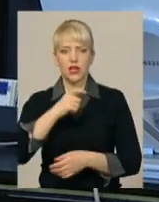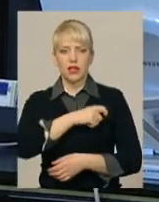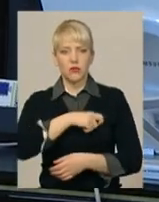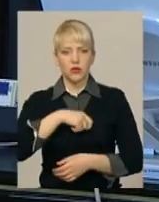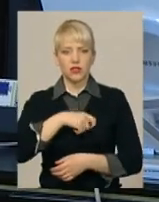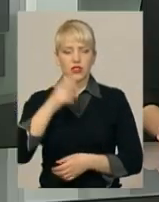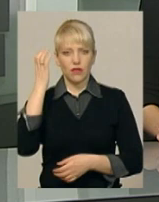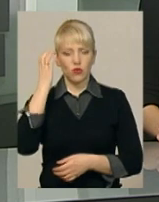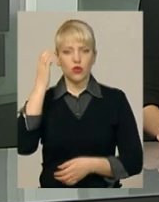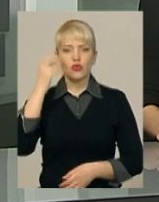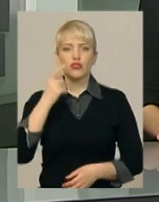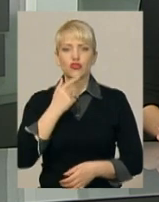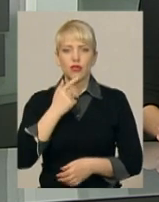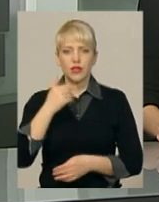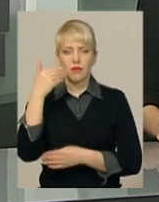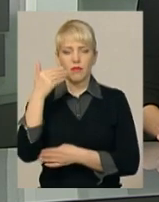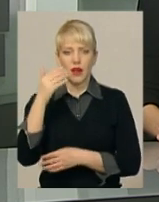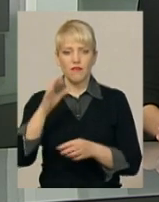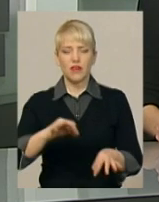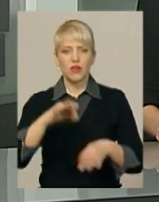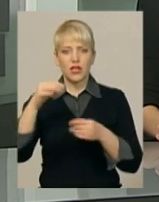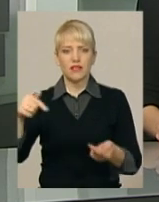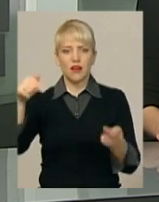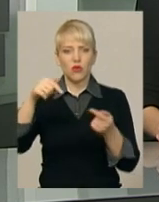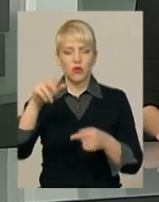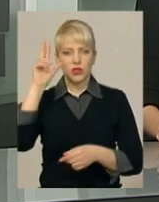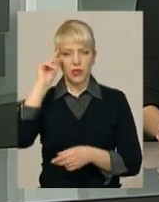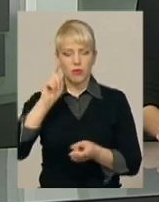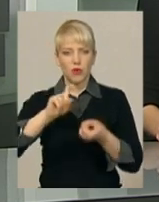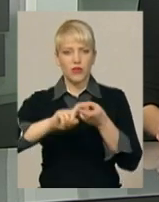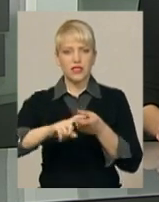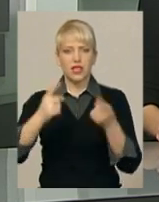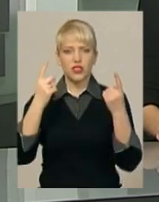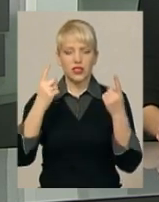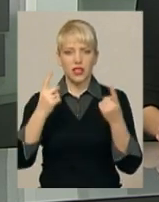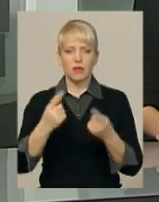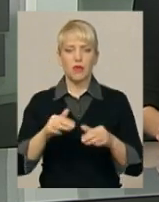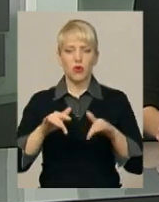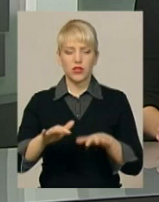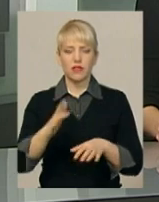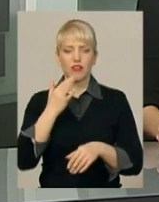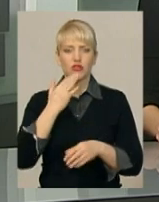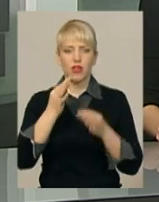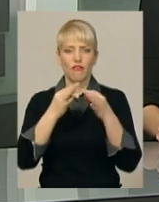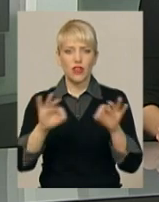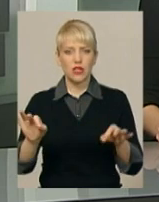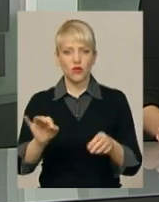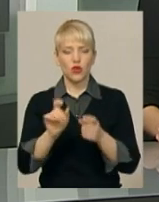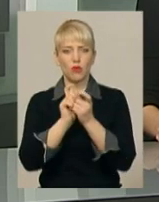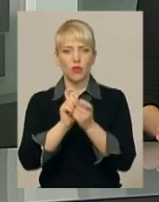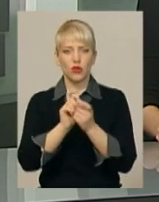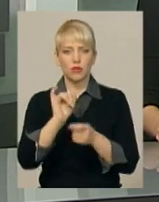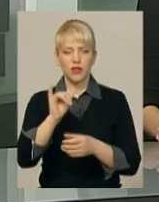-чорний прапор вивішуватимуть з нагоди дат, пов'язаних із визначними подіями національно-безвольної боротьби та вшануванням пам'яті